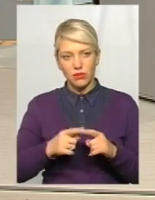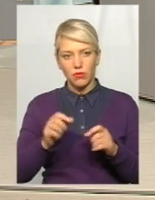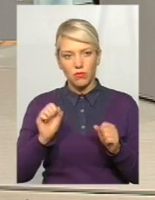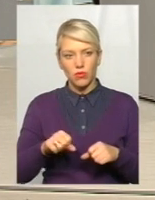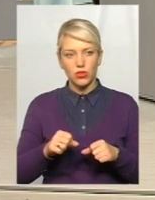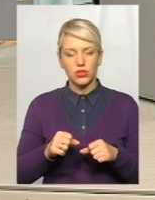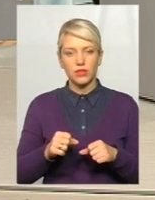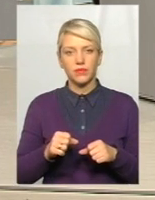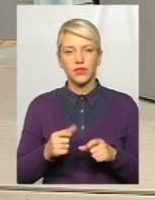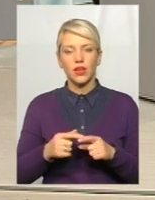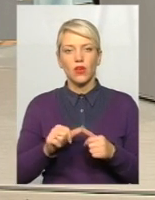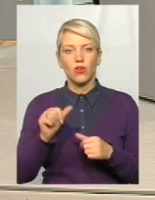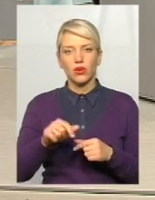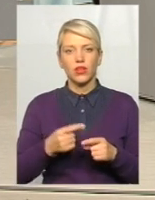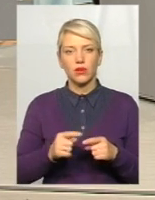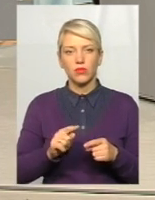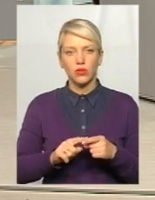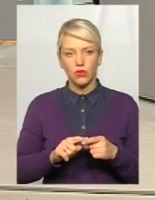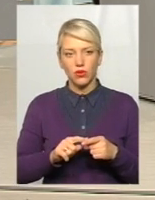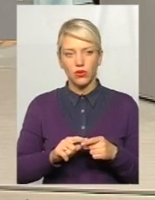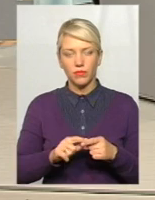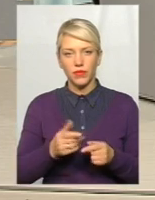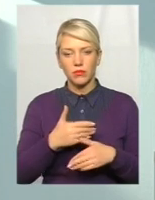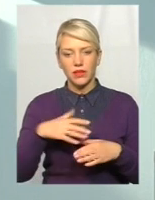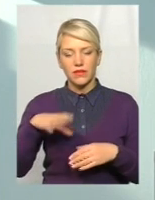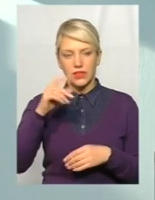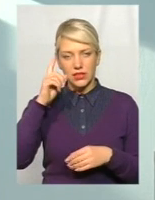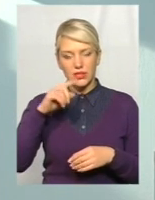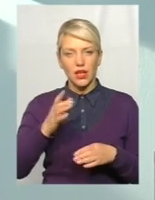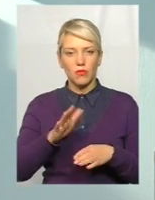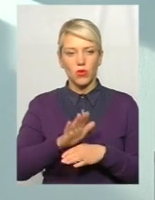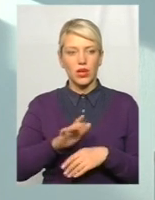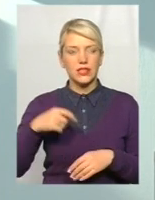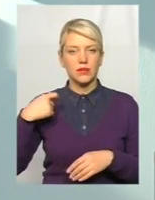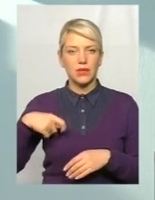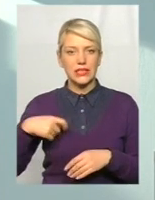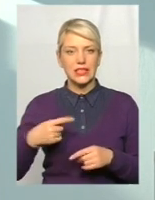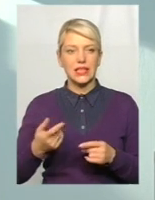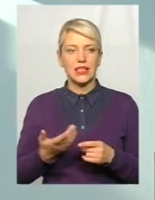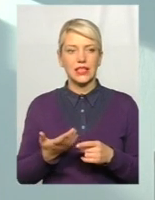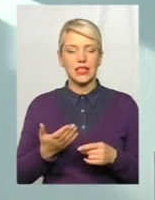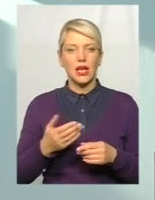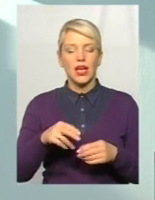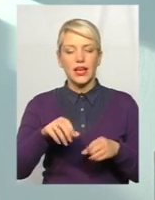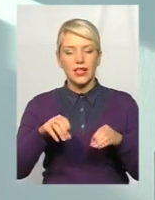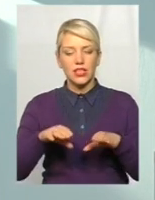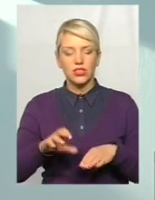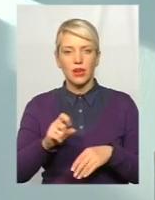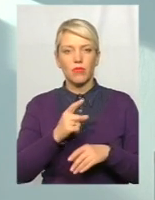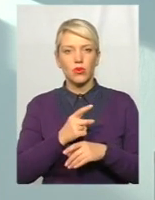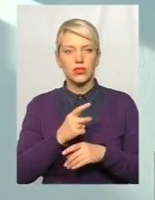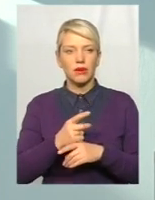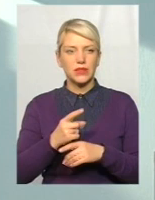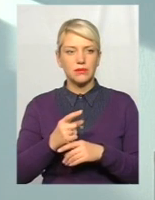право-забезпечення. Крім того, були, відповідно, всі узнаннями указ президента, який ввів дію рішення про заборону російського забезпечення.